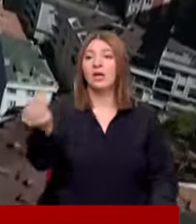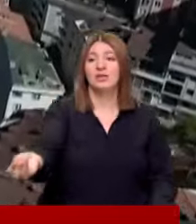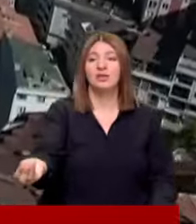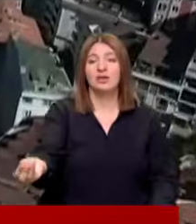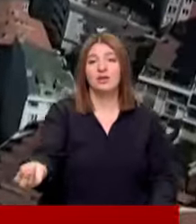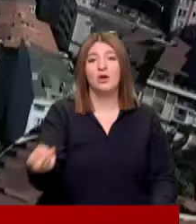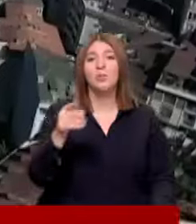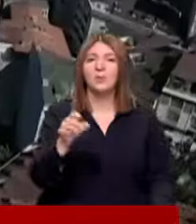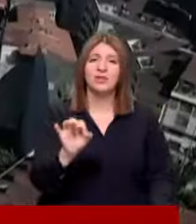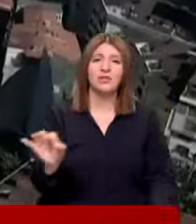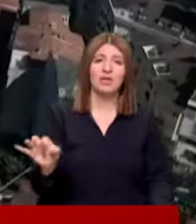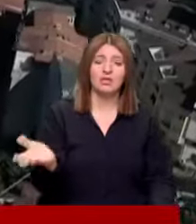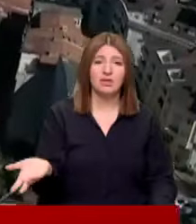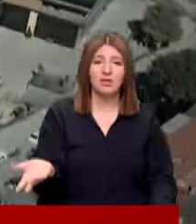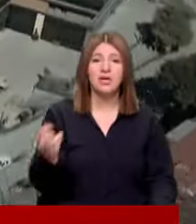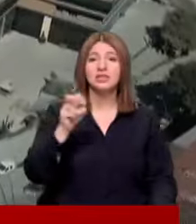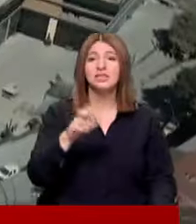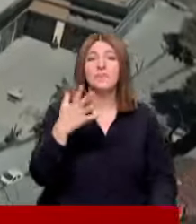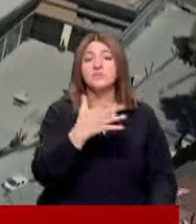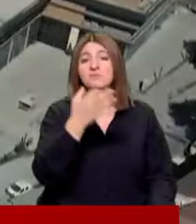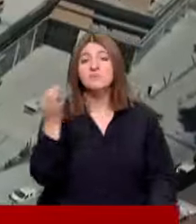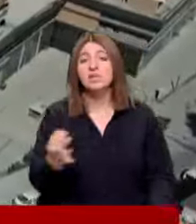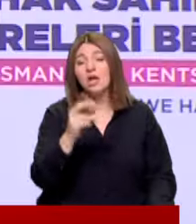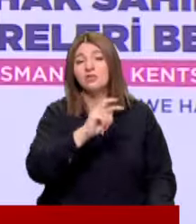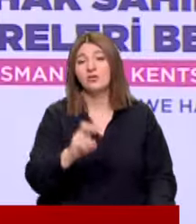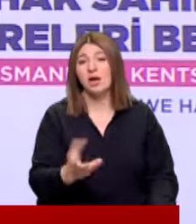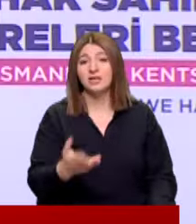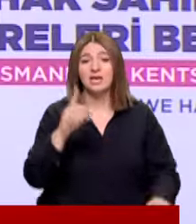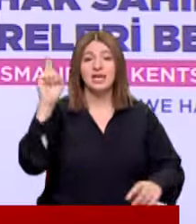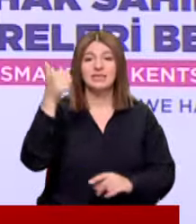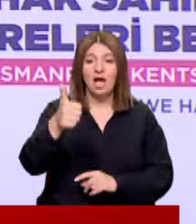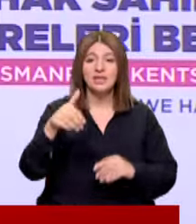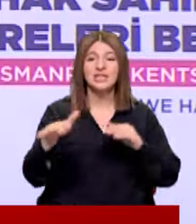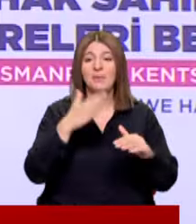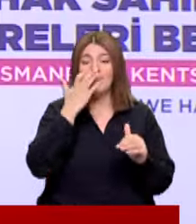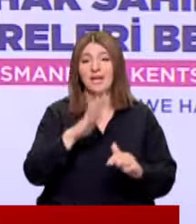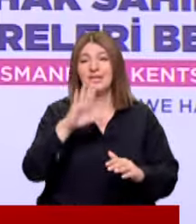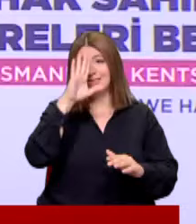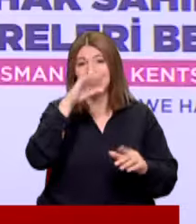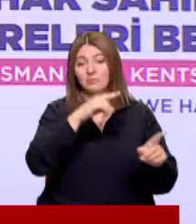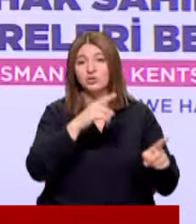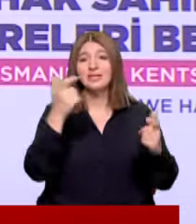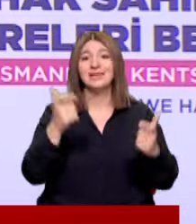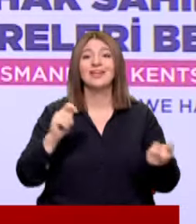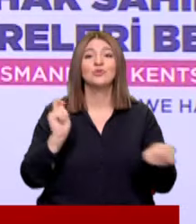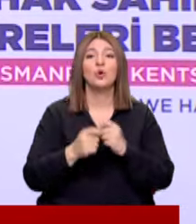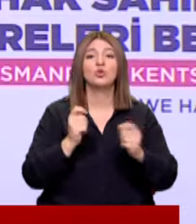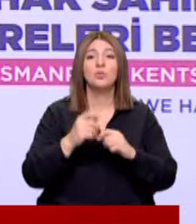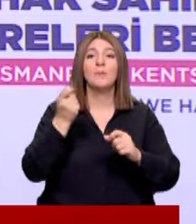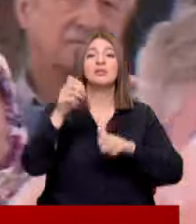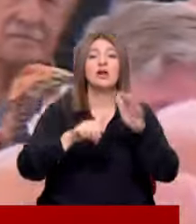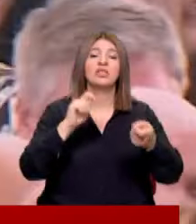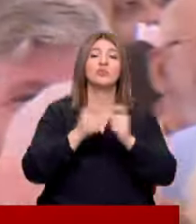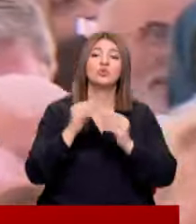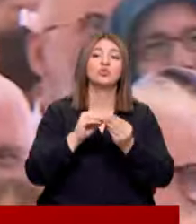aktardılar Bu kadar net 85 milyar dolar İktidarı deprimi bekleyen İstanbul'da Kentsel dönüşümü ranta